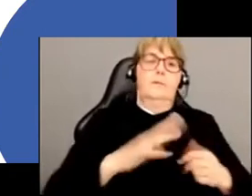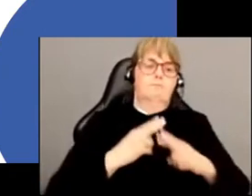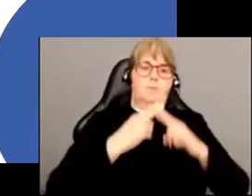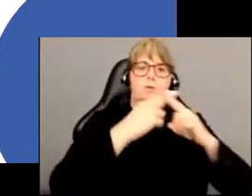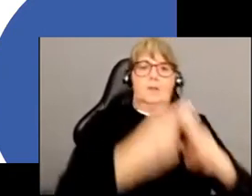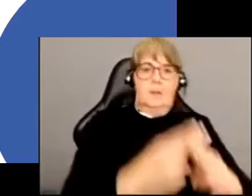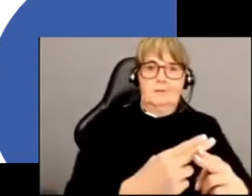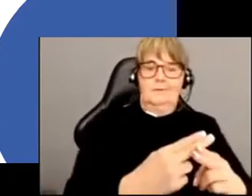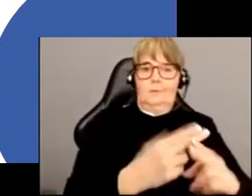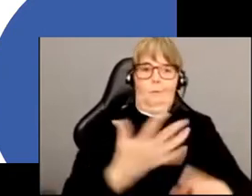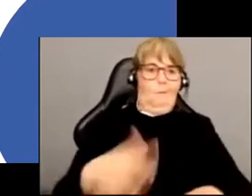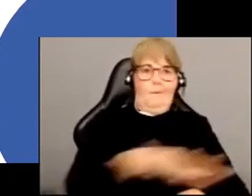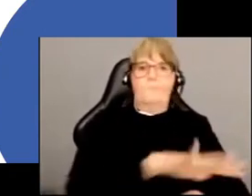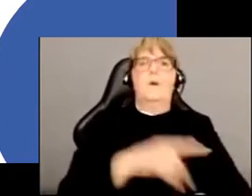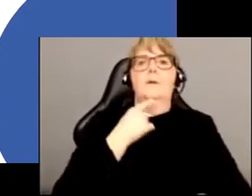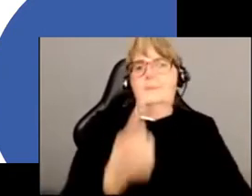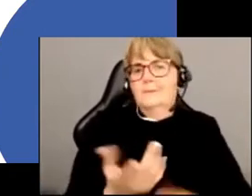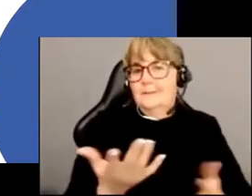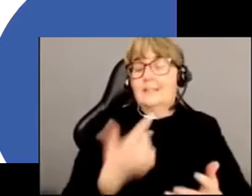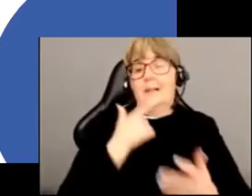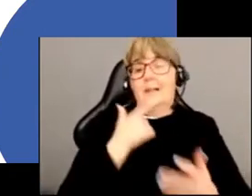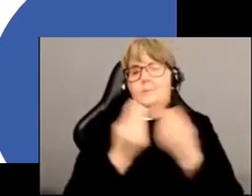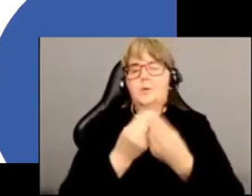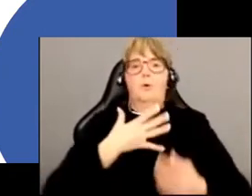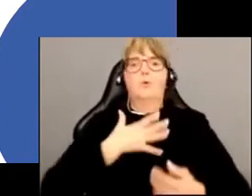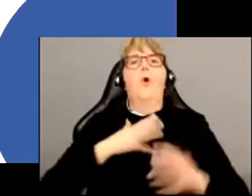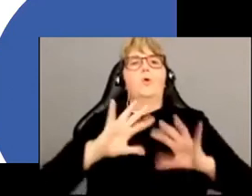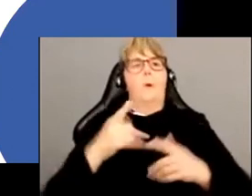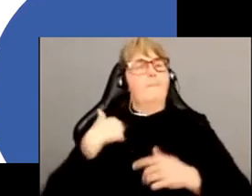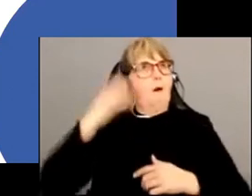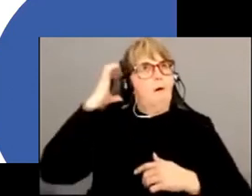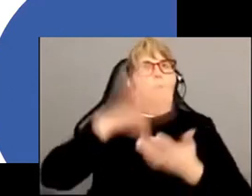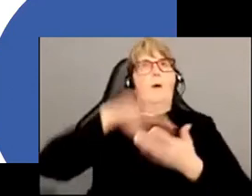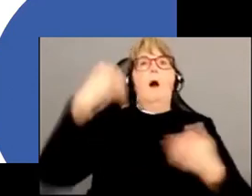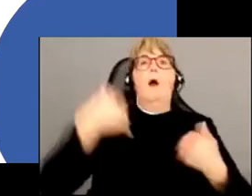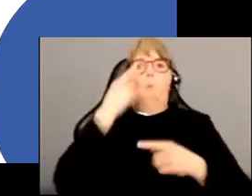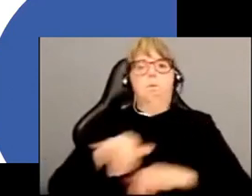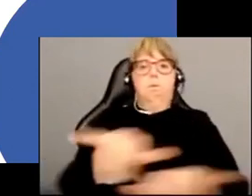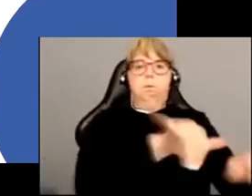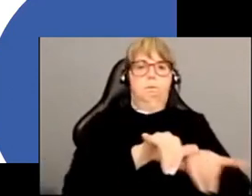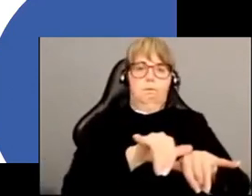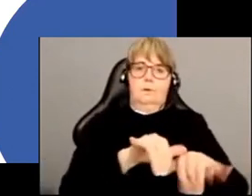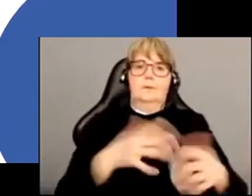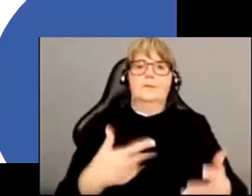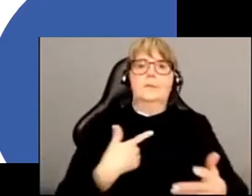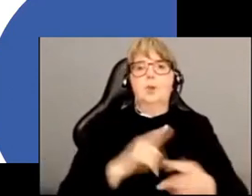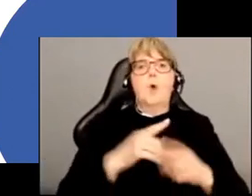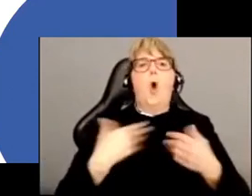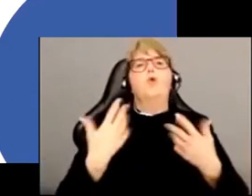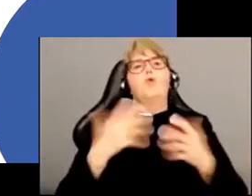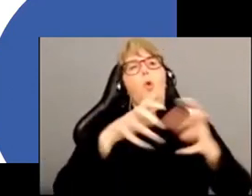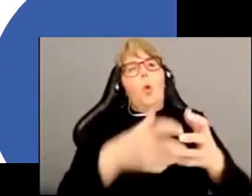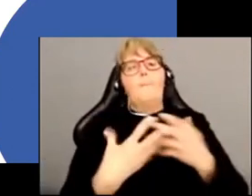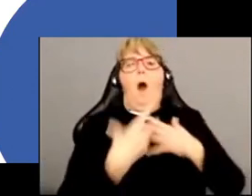homogénéisante en dit beaucoup finalement sur nos mécanismes cognitifs dans la perception de cet exogroupe, de ce groupe